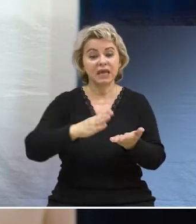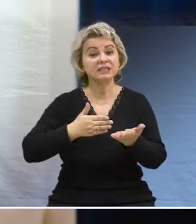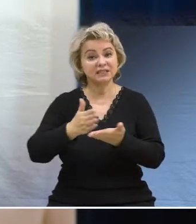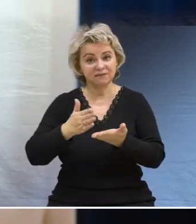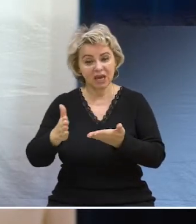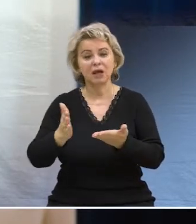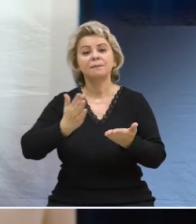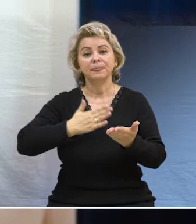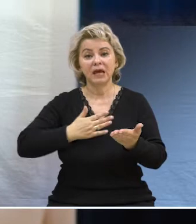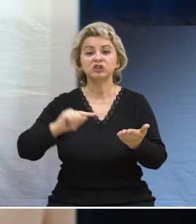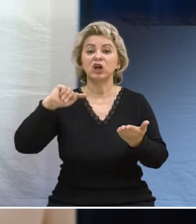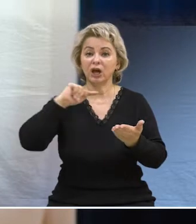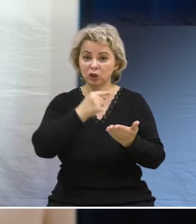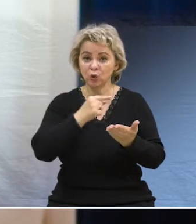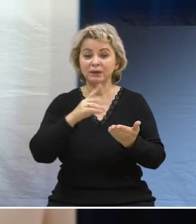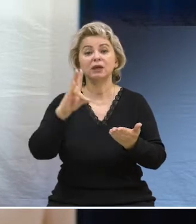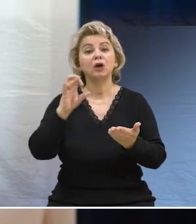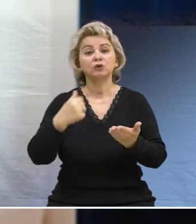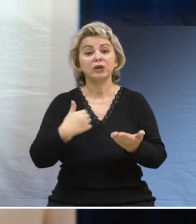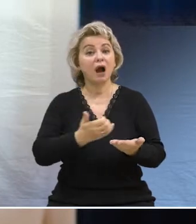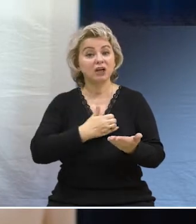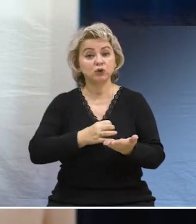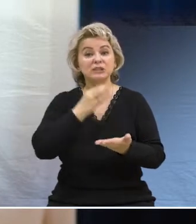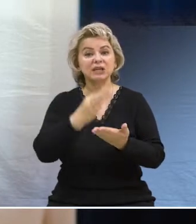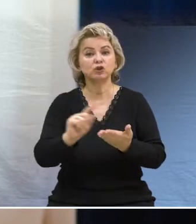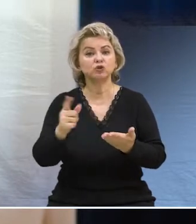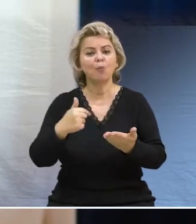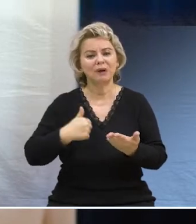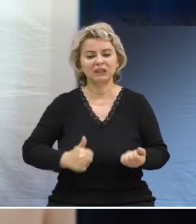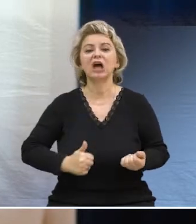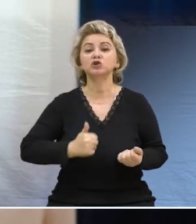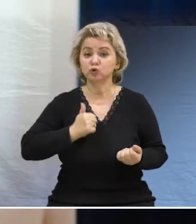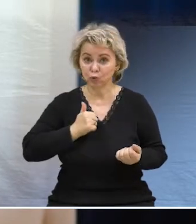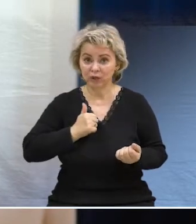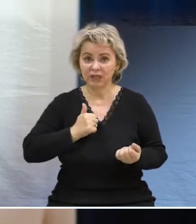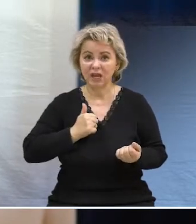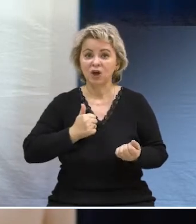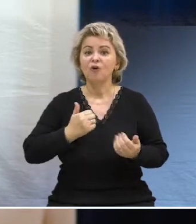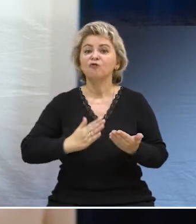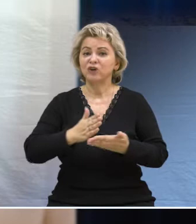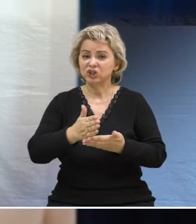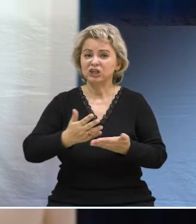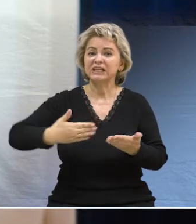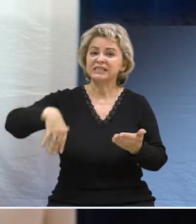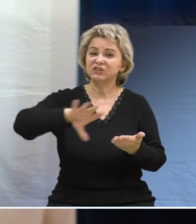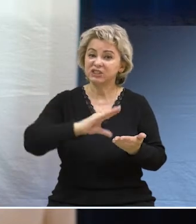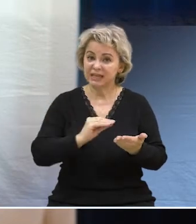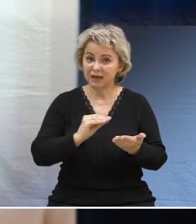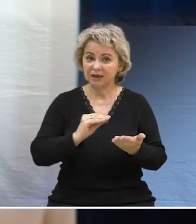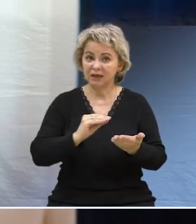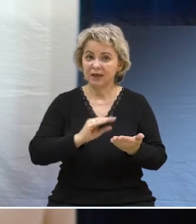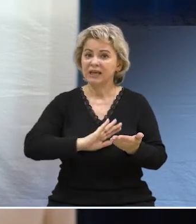для всех сфер нашей экономики. Но я хочу сказать, что мы достойно вышли из всех